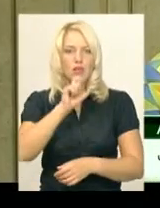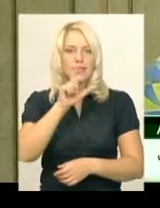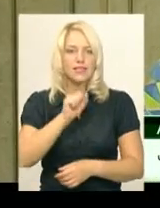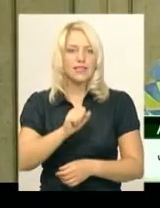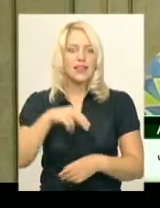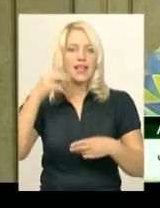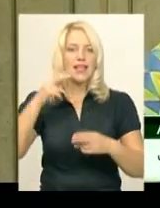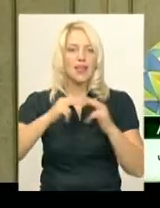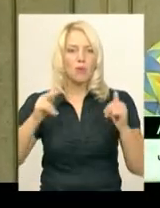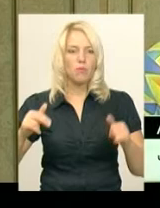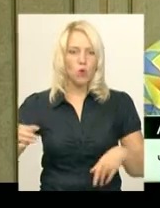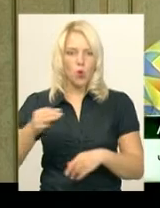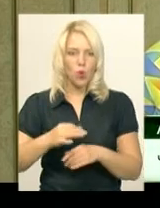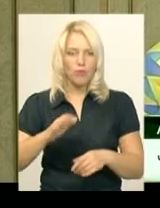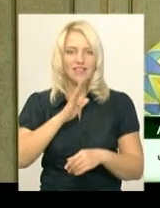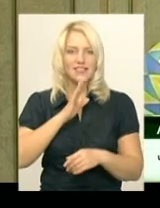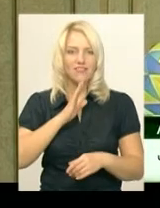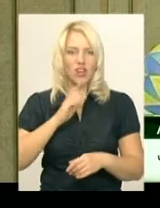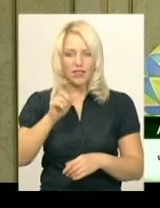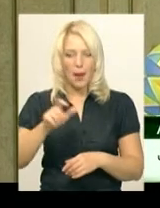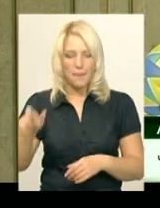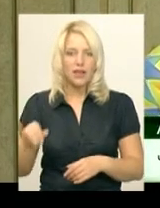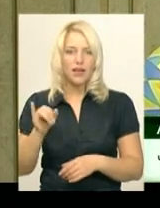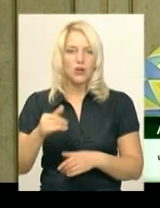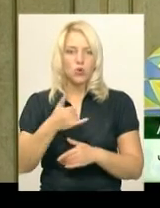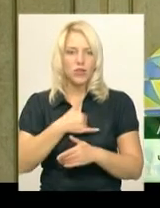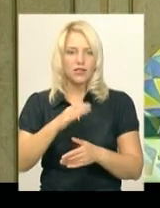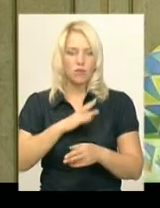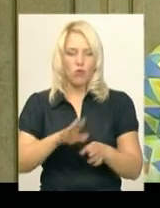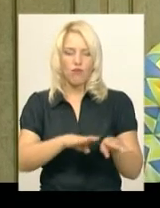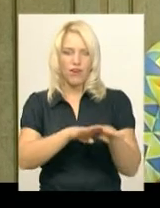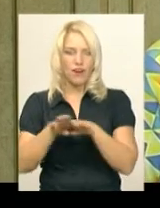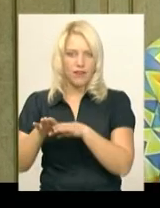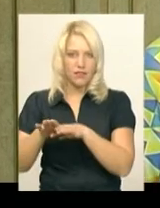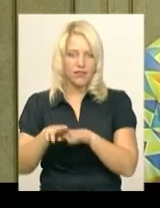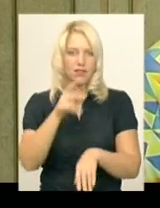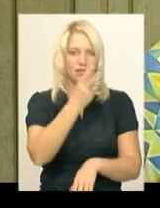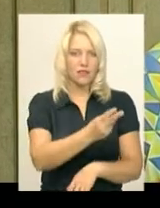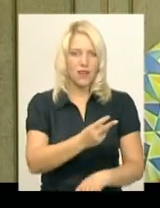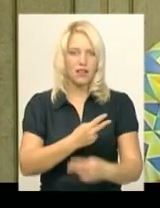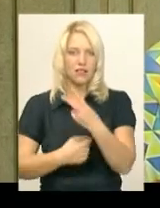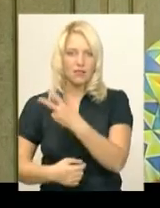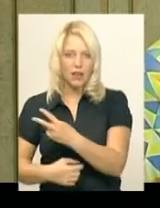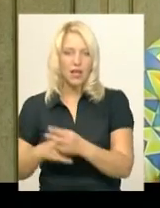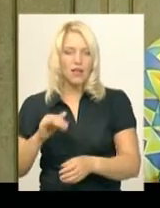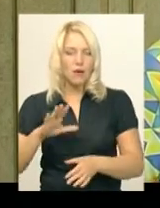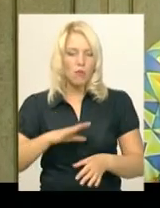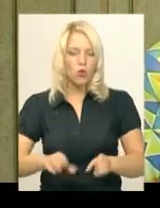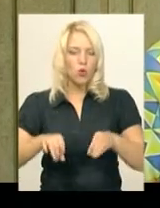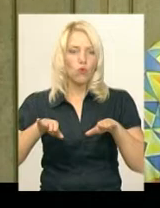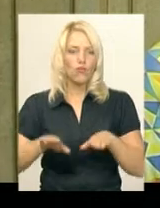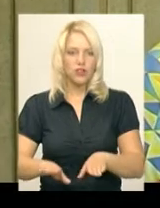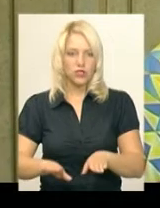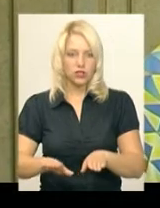областю. З дівчатами вийшло так, що у нас був рівний рахунок 2-2. І було вирішено,